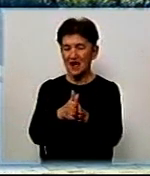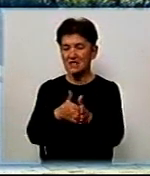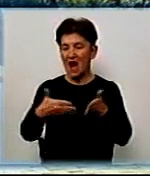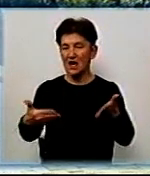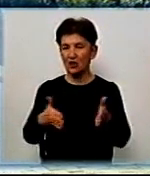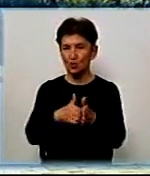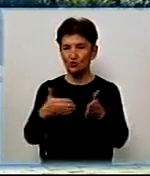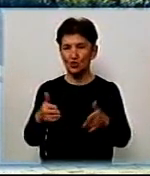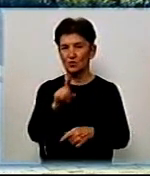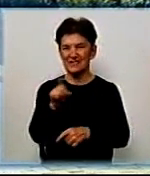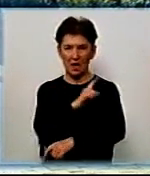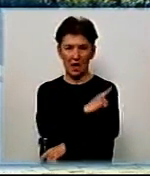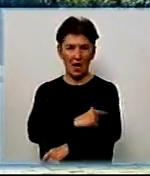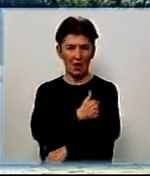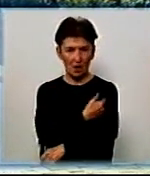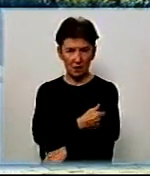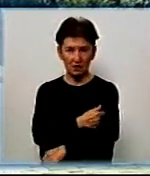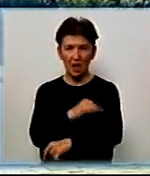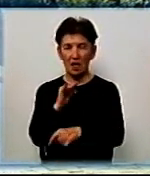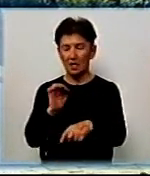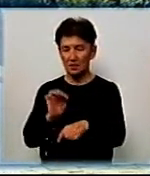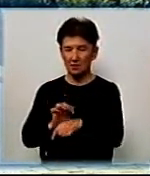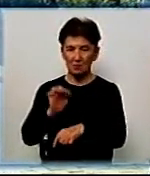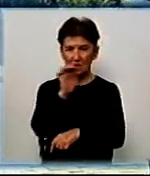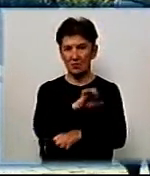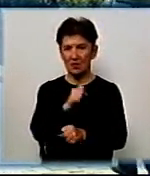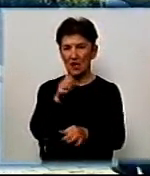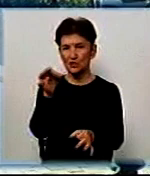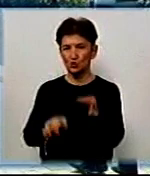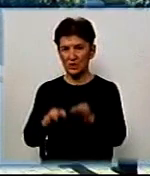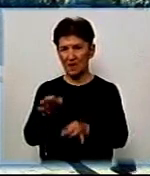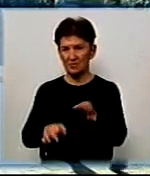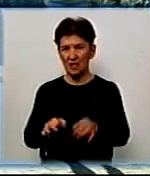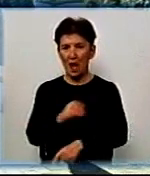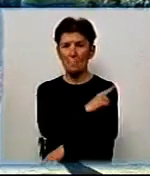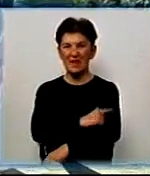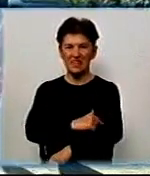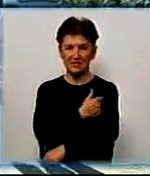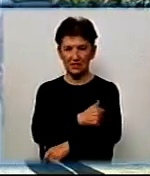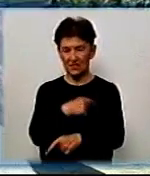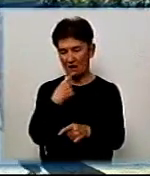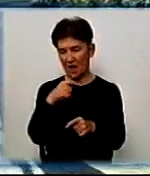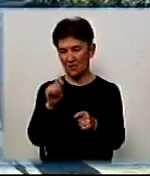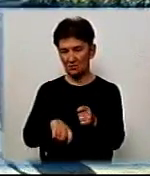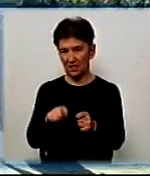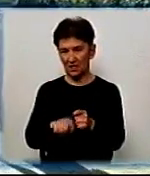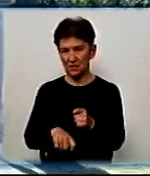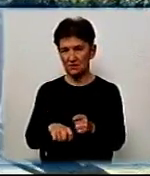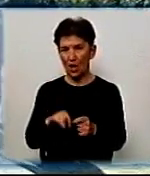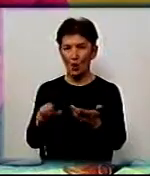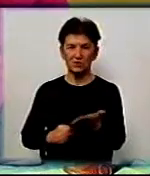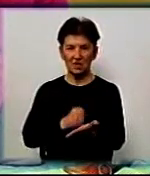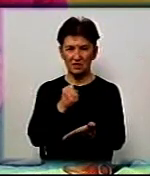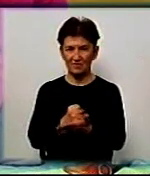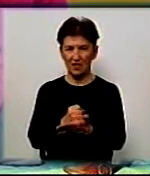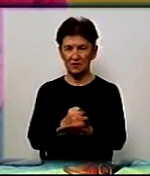і буде направлено для суддівно-медицинської експертизи, для встановлення ступеня тяжкості тілесних